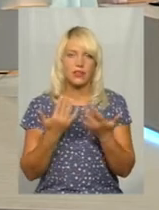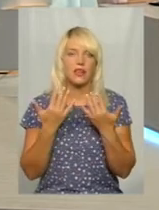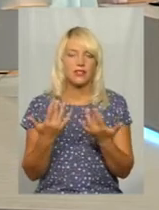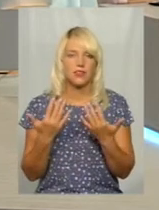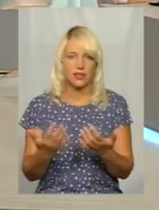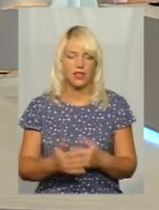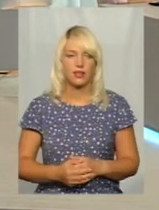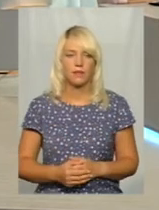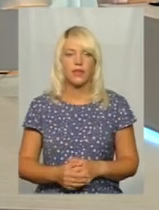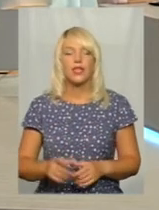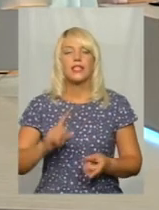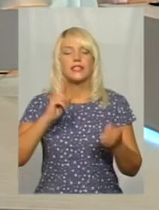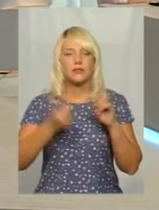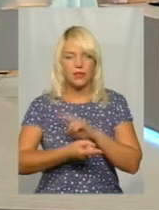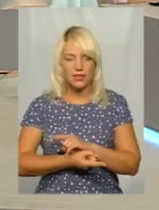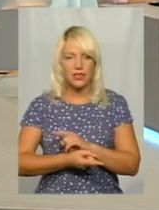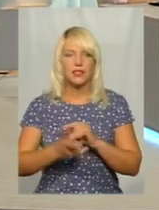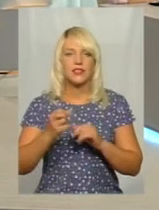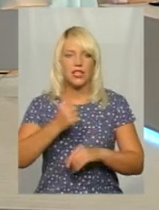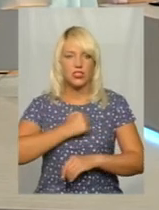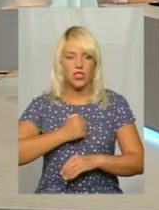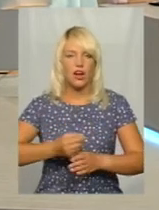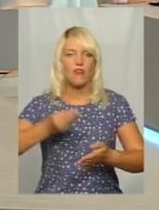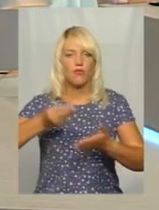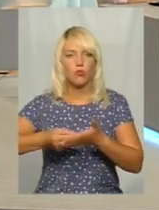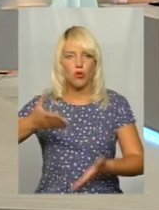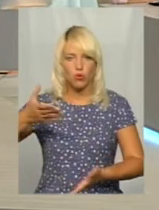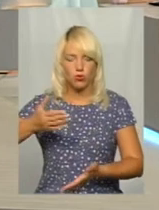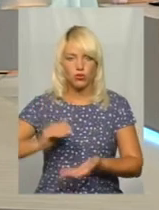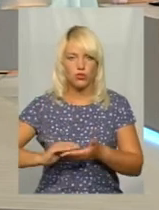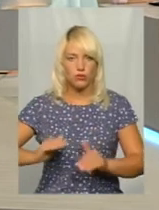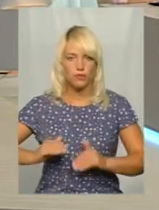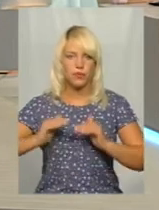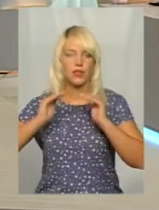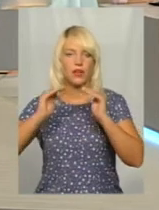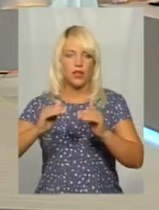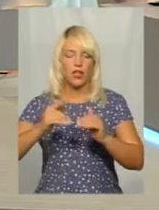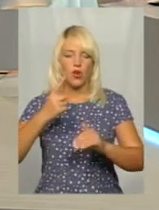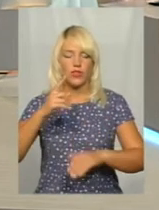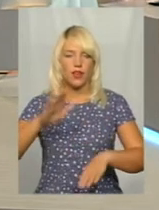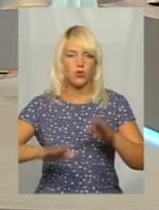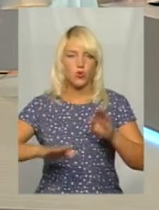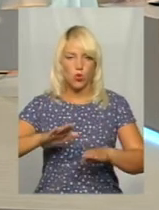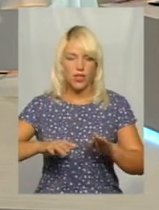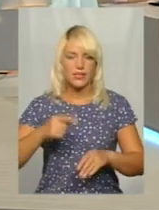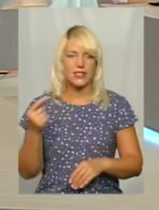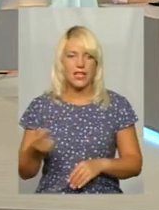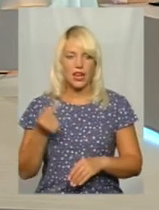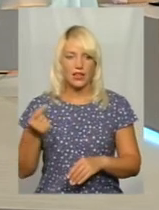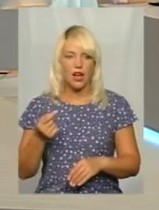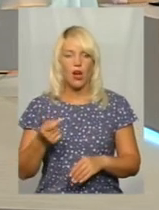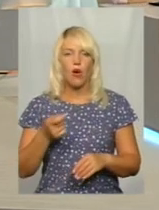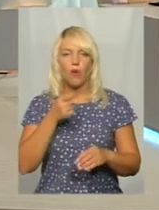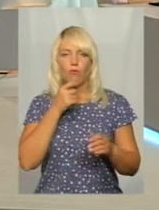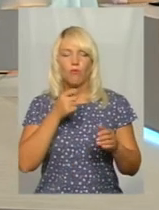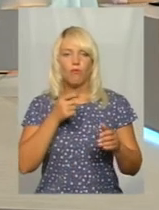Змінилися, на жаль, змінилися в дорожчу сторону і практично тонна зерна продовольчого